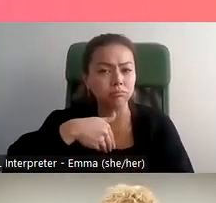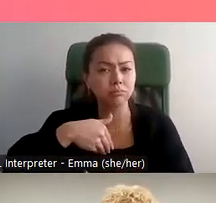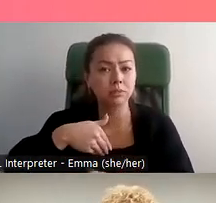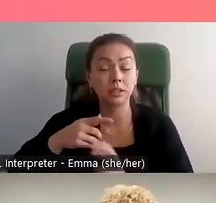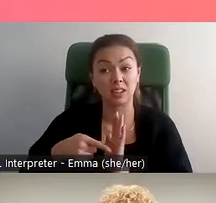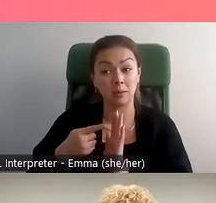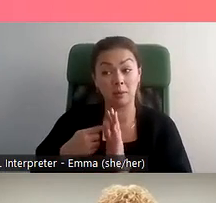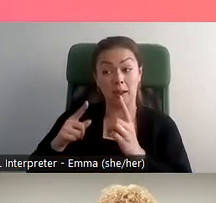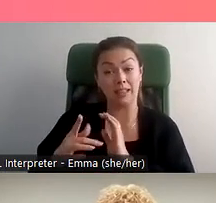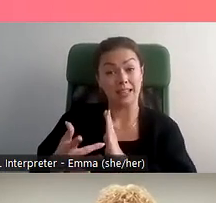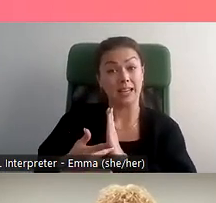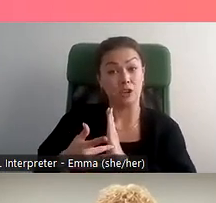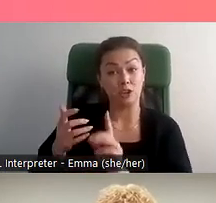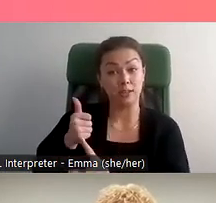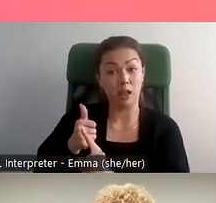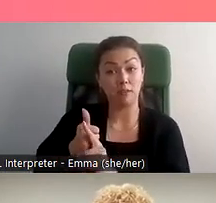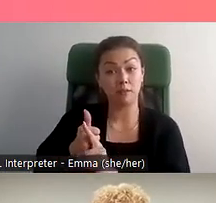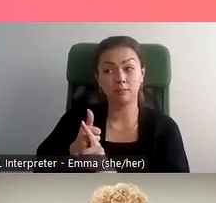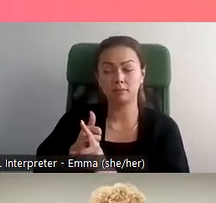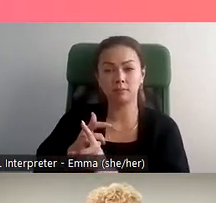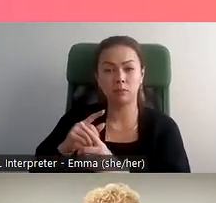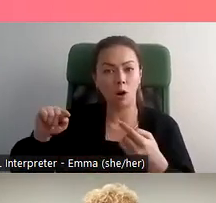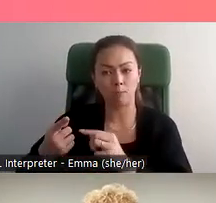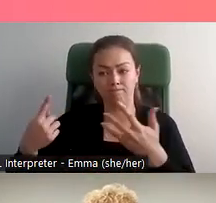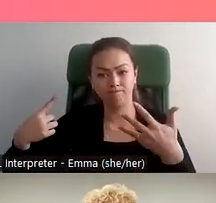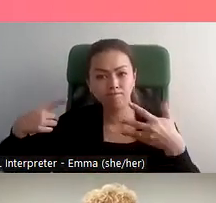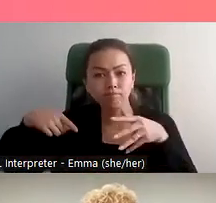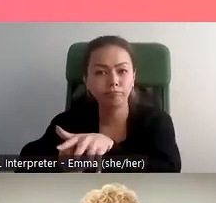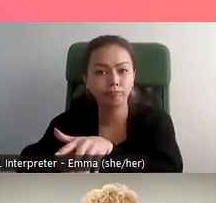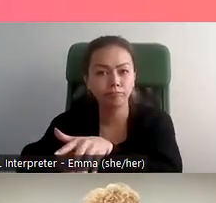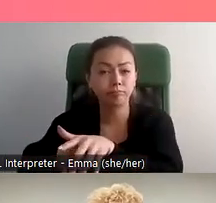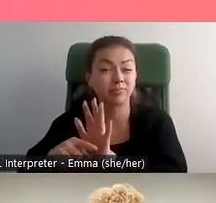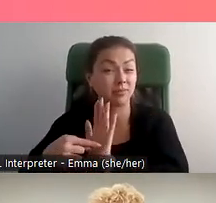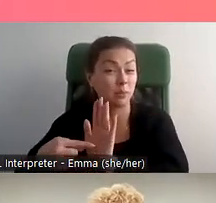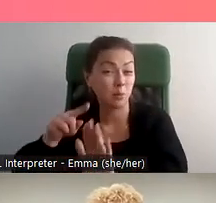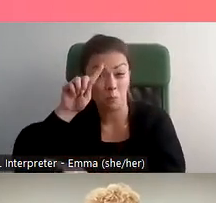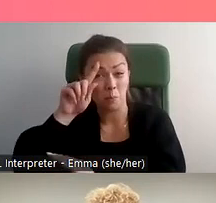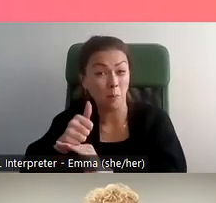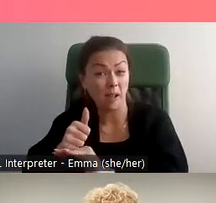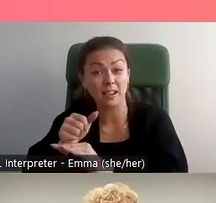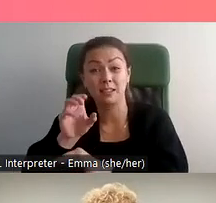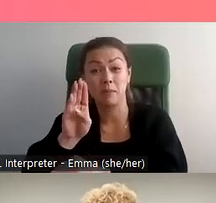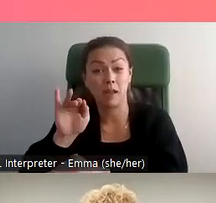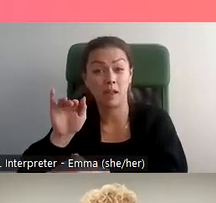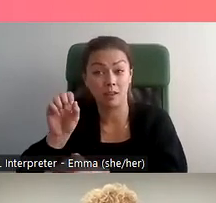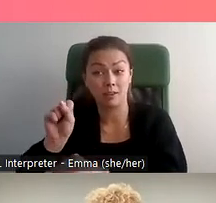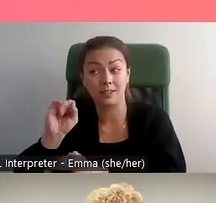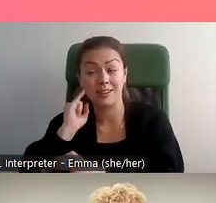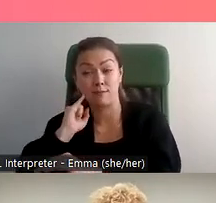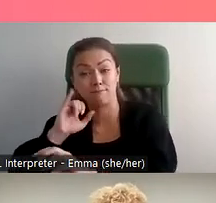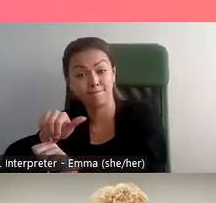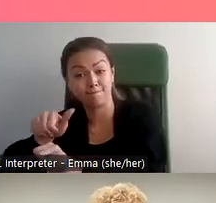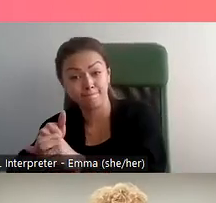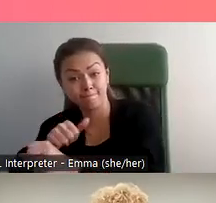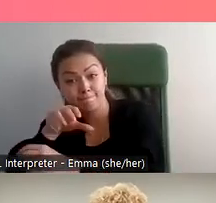Et cela peut être aussi intégré aux technologies elles-mêmes. Par exemple, il y a un